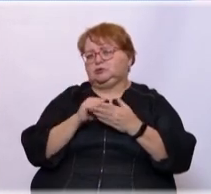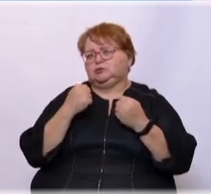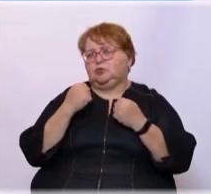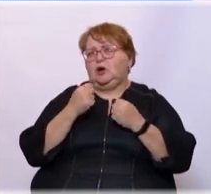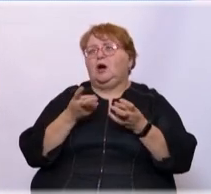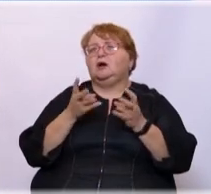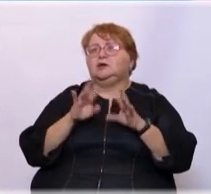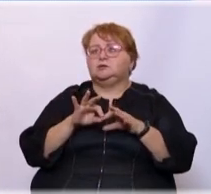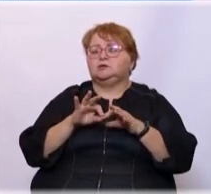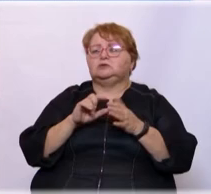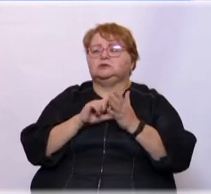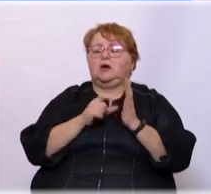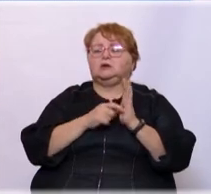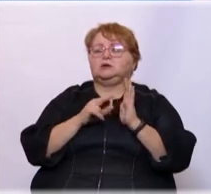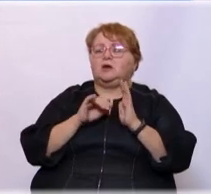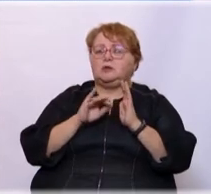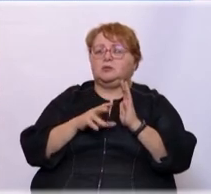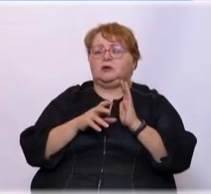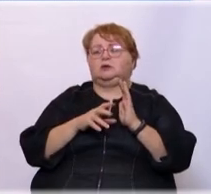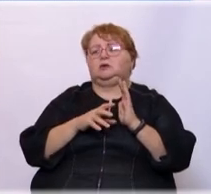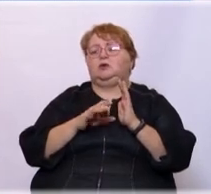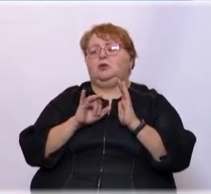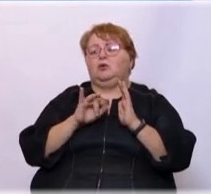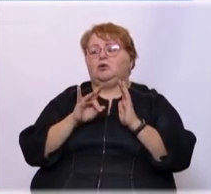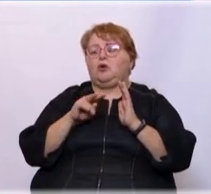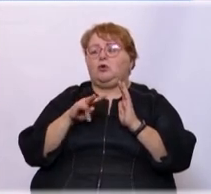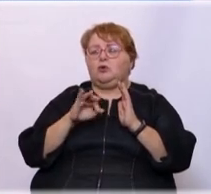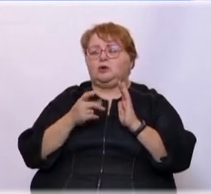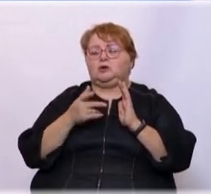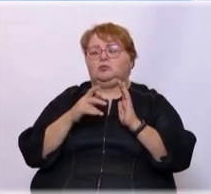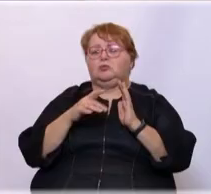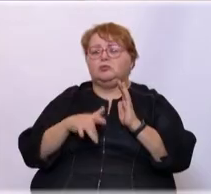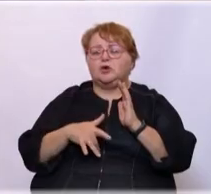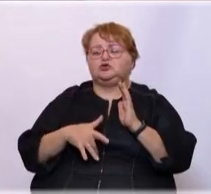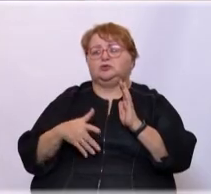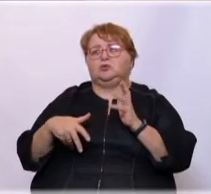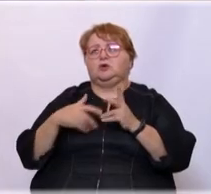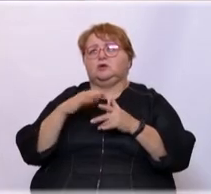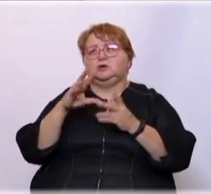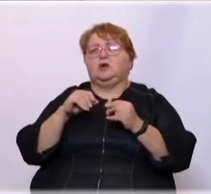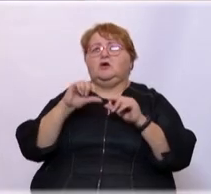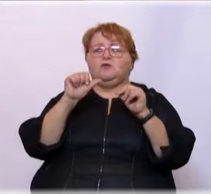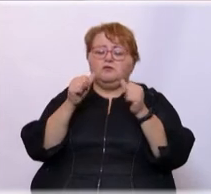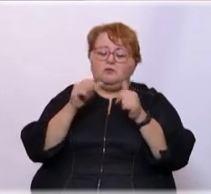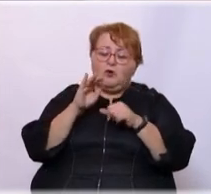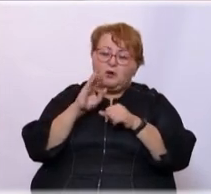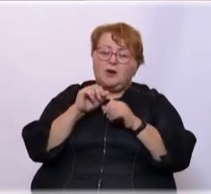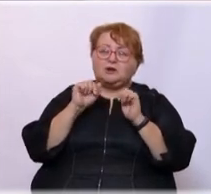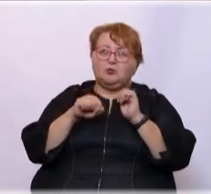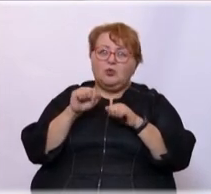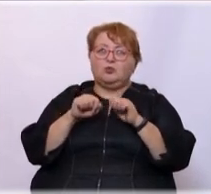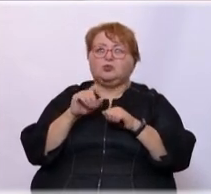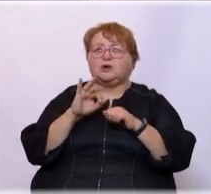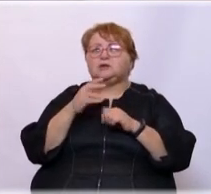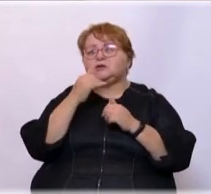– сахарный диабет, онкология, урология, почки, печень. То есть они формально могут, но нет условий?